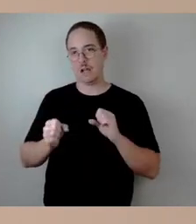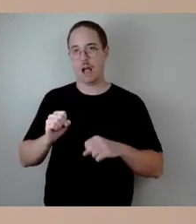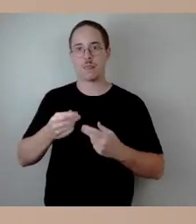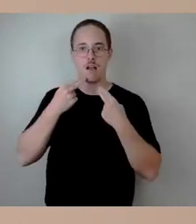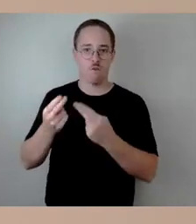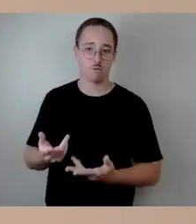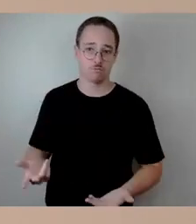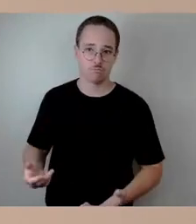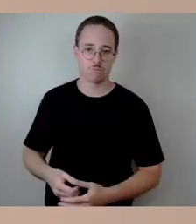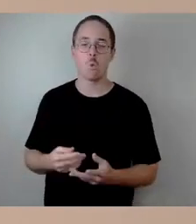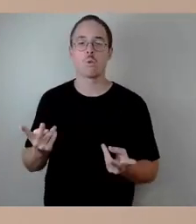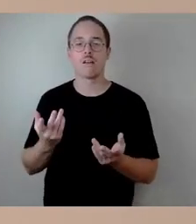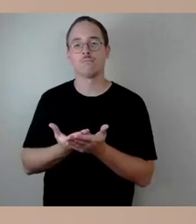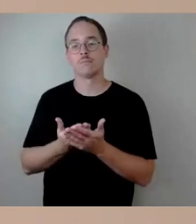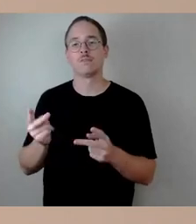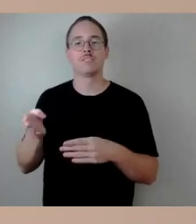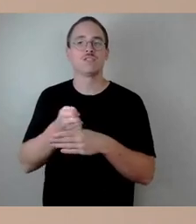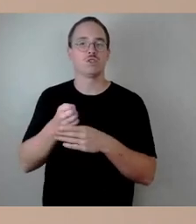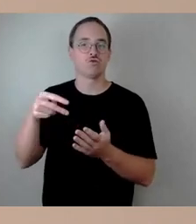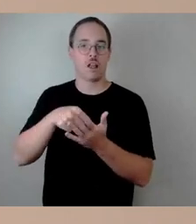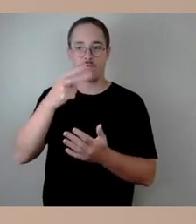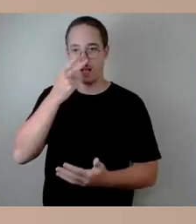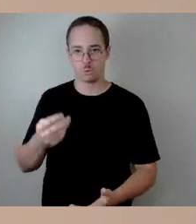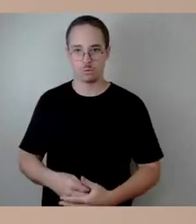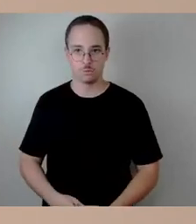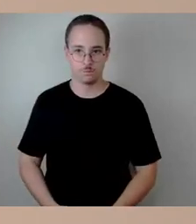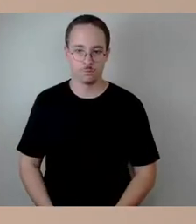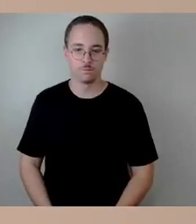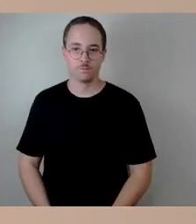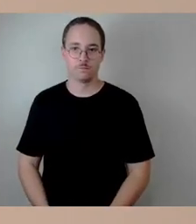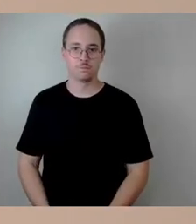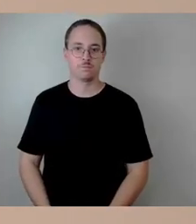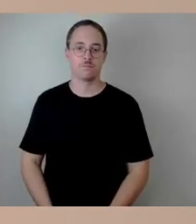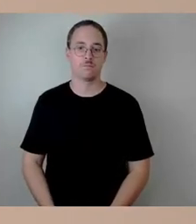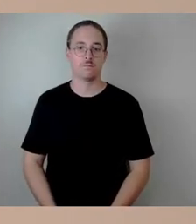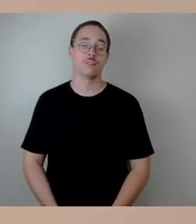Ja, wir hätten auch gehofft, dass wir nicht zwei Jahre beim Blauen Wunder